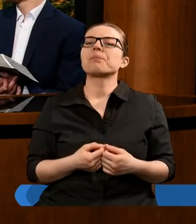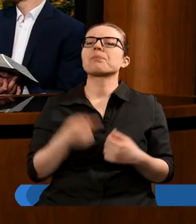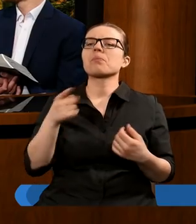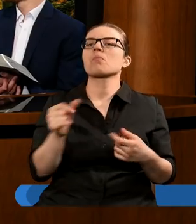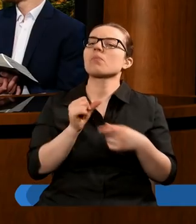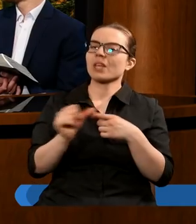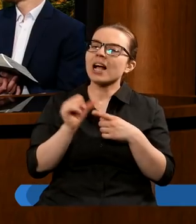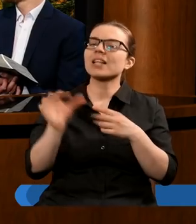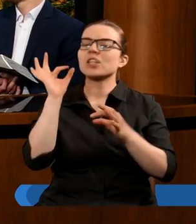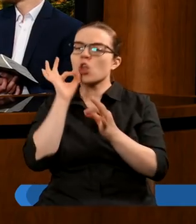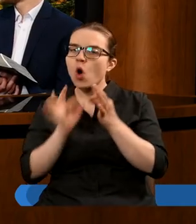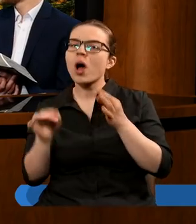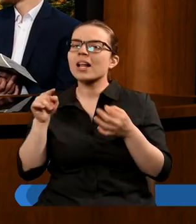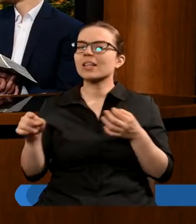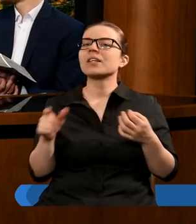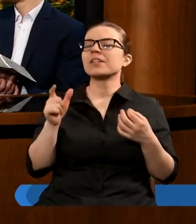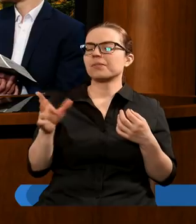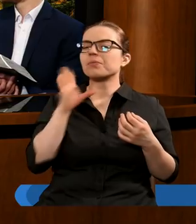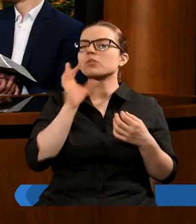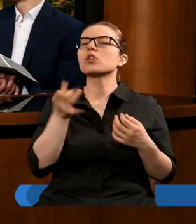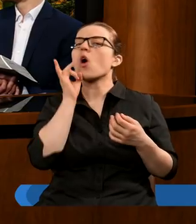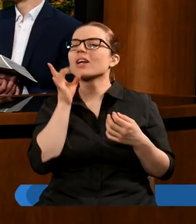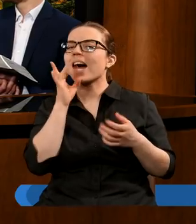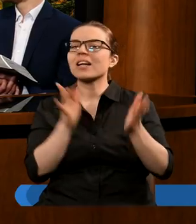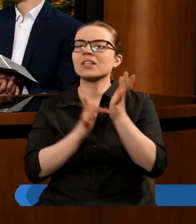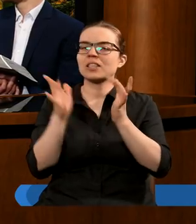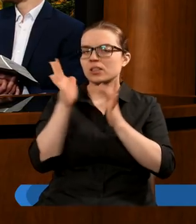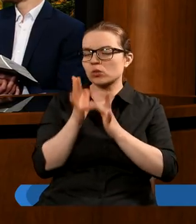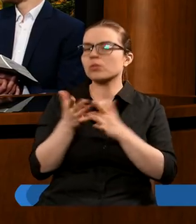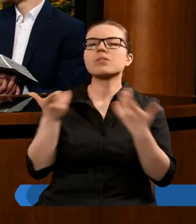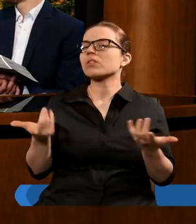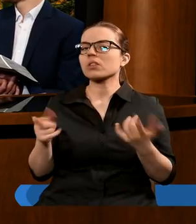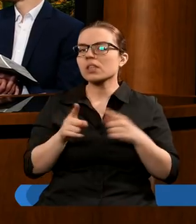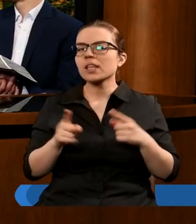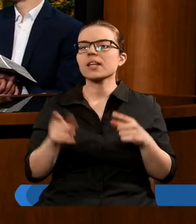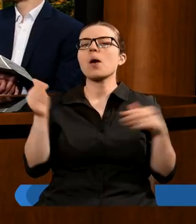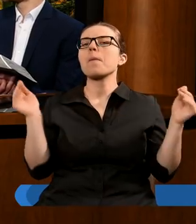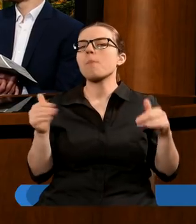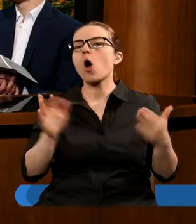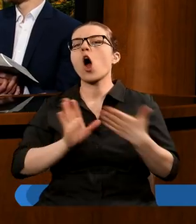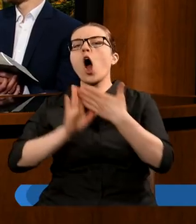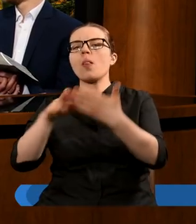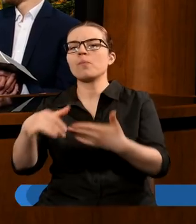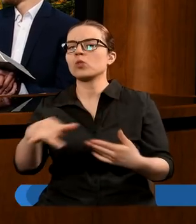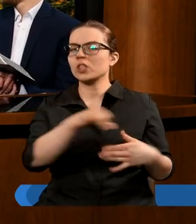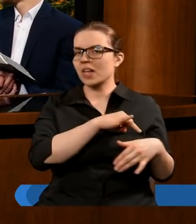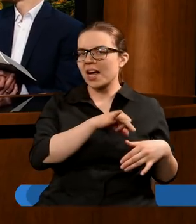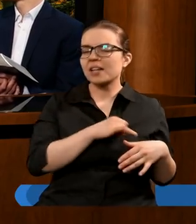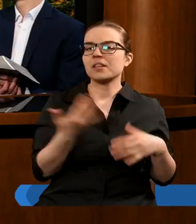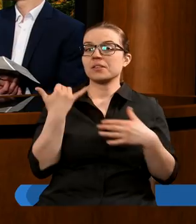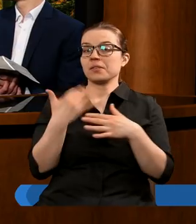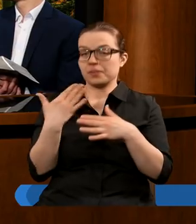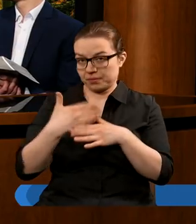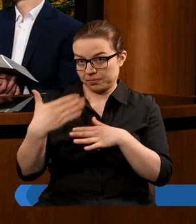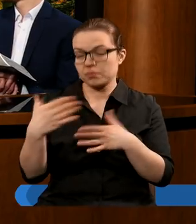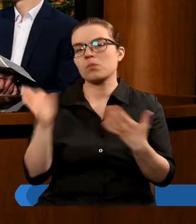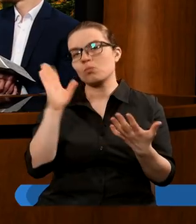dokładnie tym, o co oskarżali Chrystusa, czyli możliwość odpuszczania grzechów. Jeżeli nie pójdziemy do